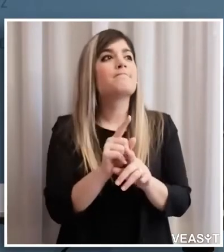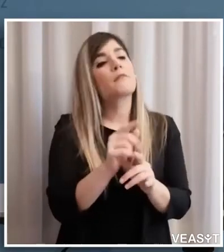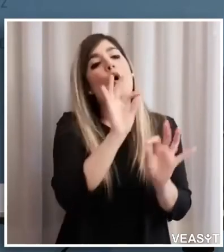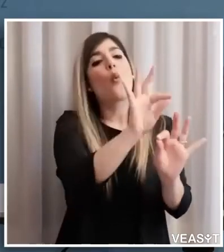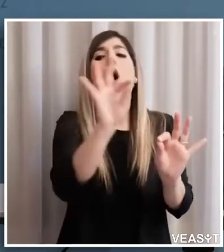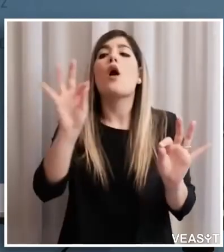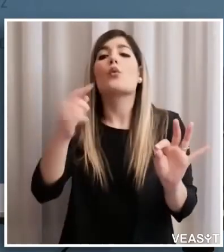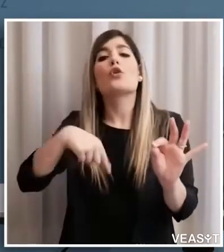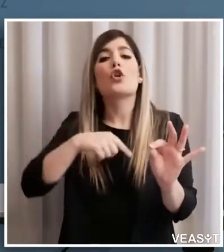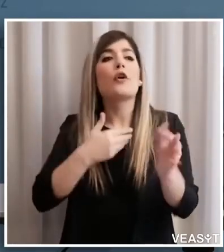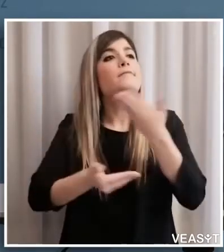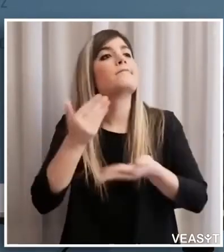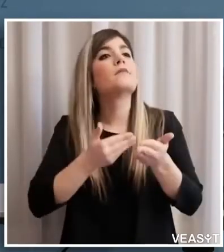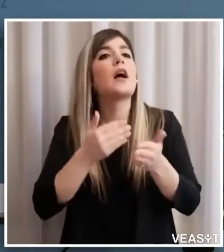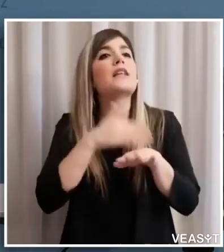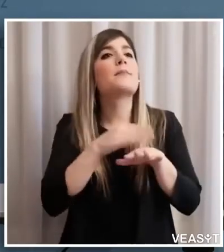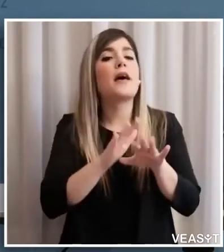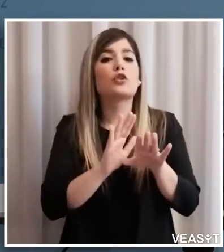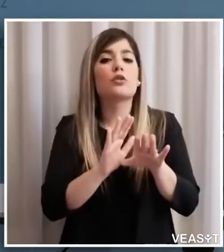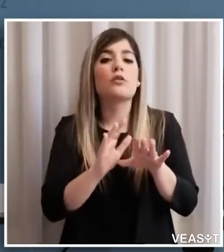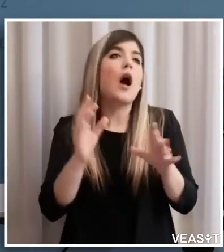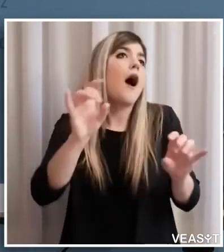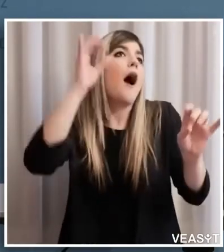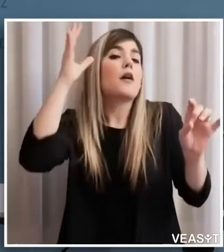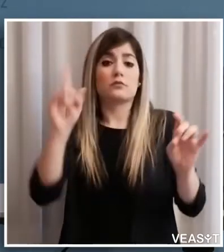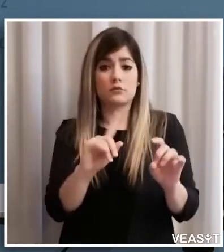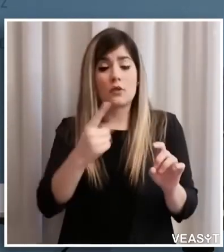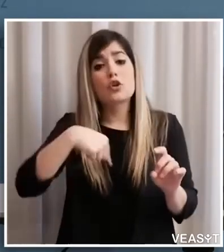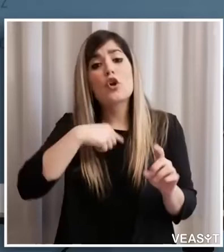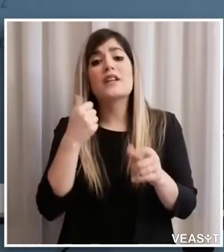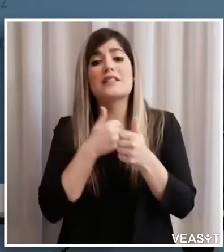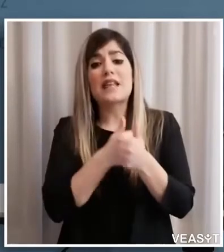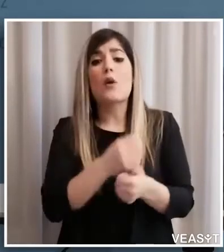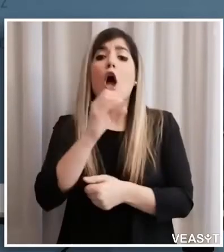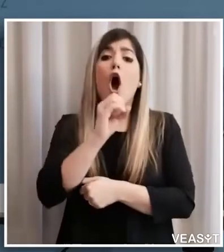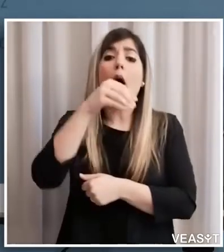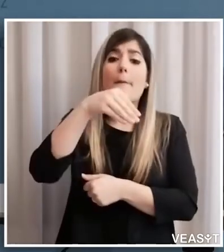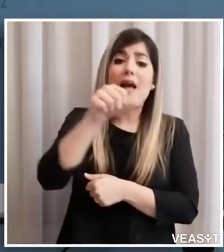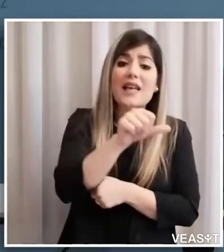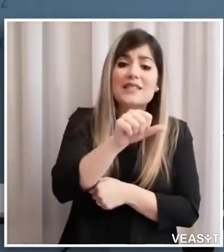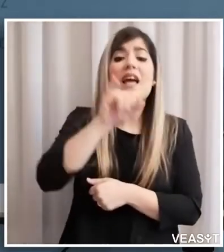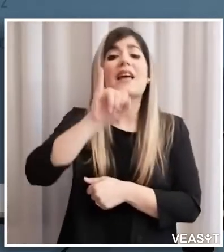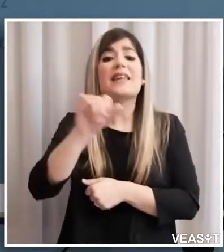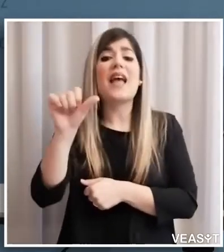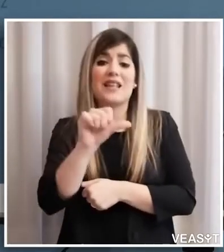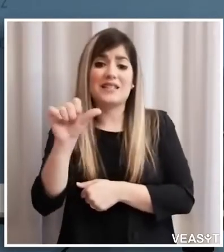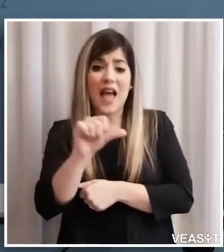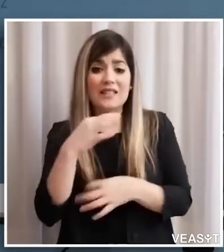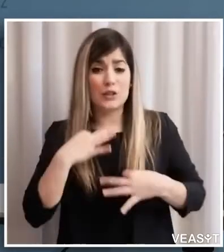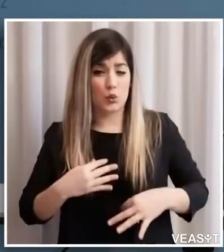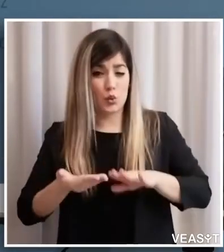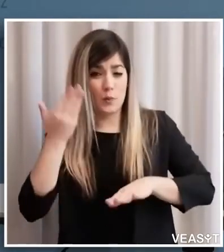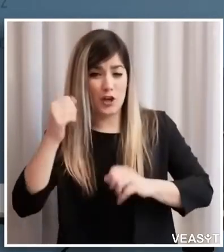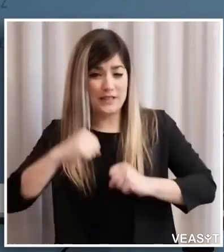che sia l'OMS cioè l'Organizzazione Mondiale della Salute l'ISS l'Istituto Superiore per la Sanità in Italia e poi